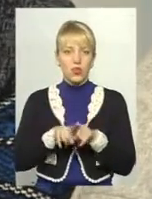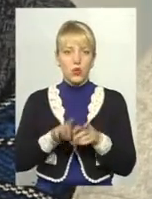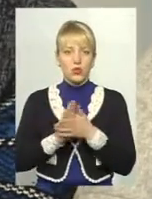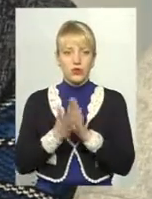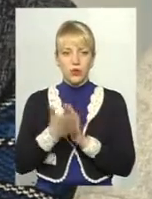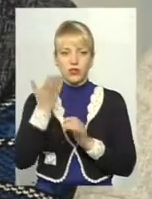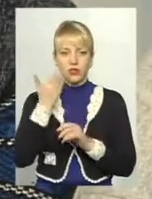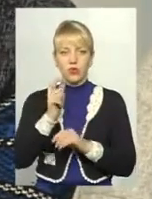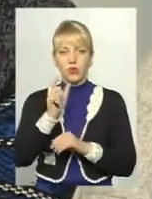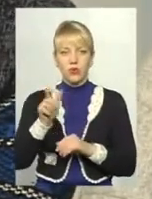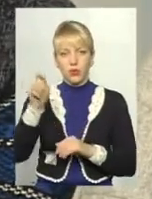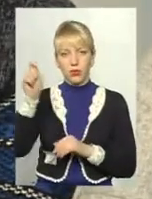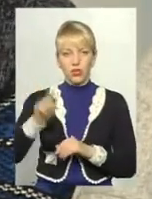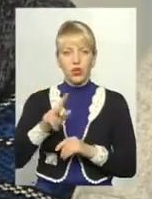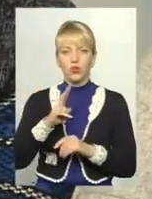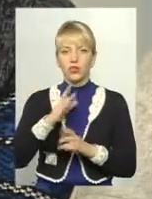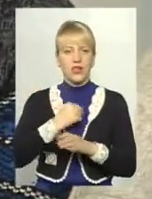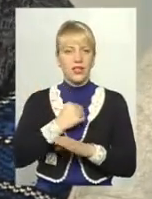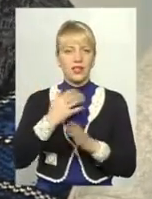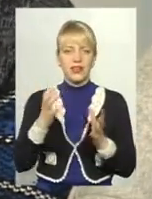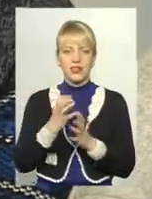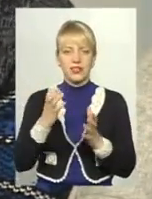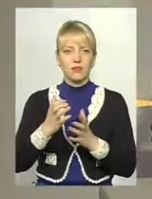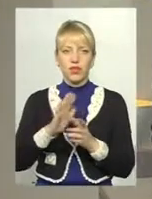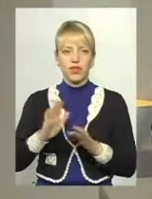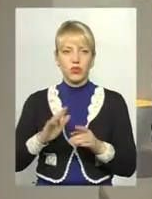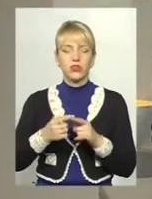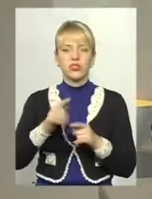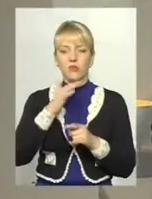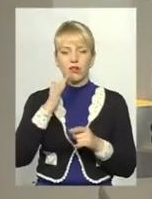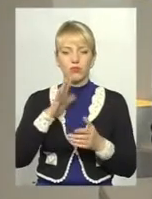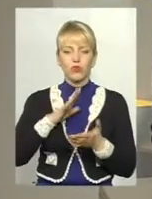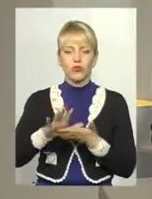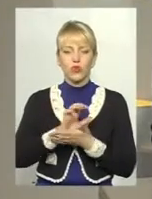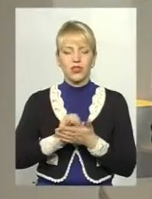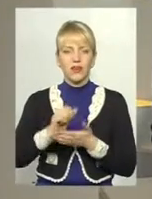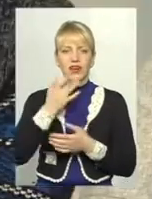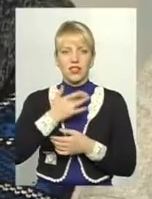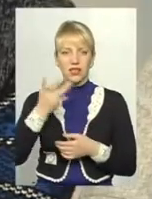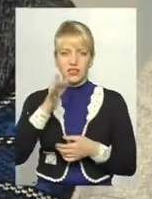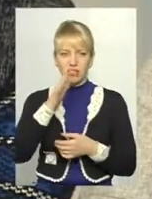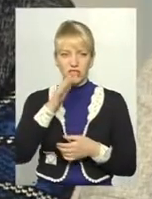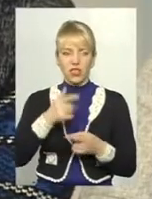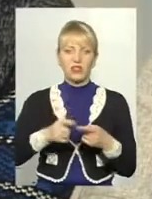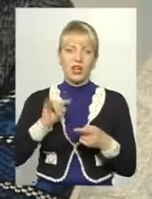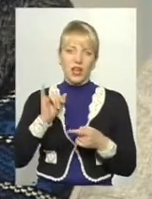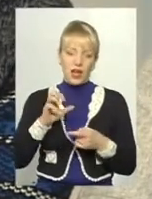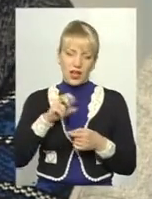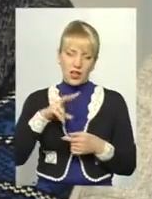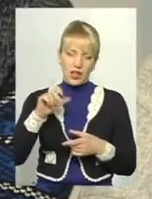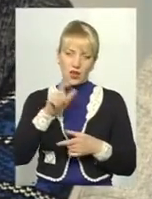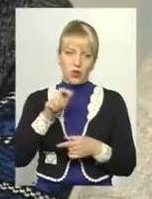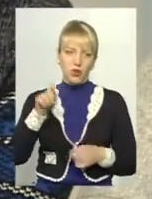вже, на жаль, не збереглися, от саме багато руйнування в радянський час, ми всі це знаємо, не будемо про сумне, але люди